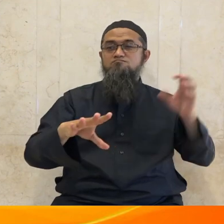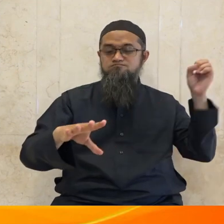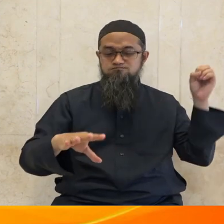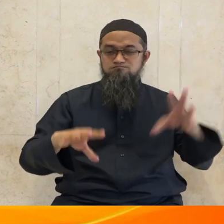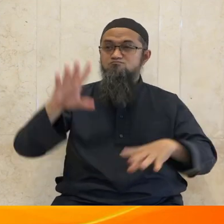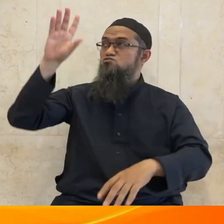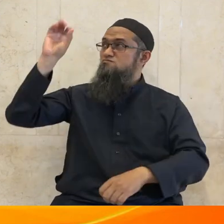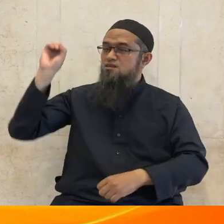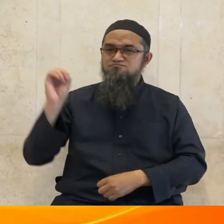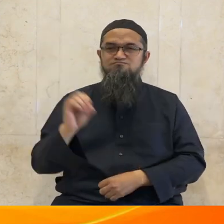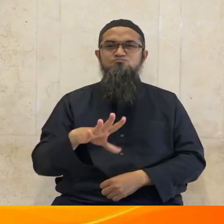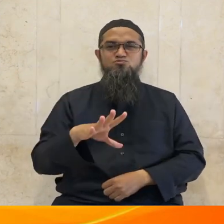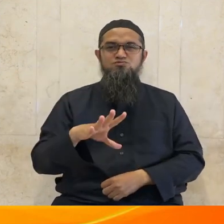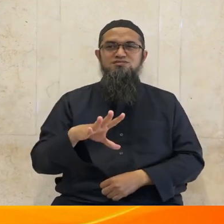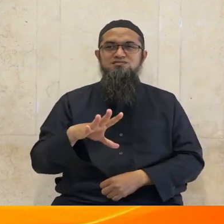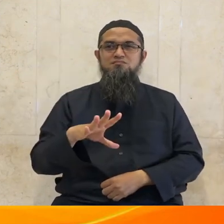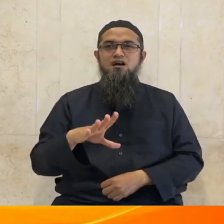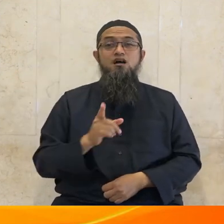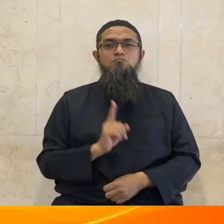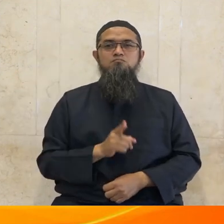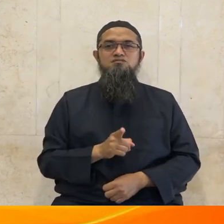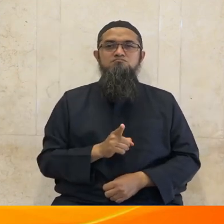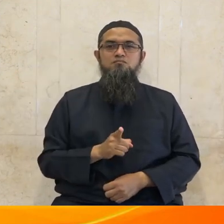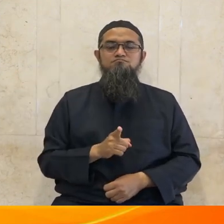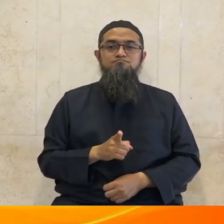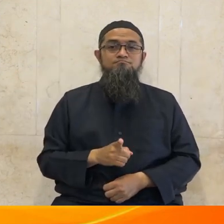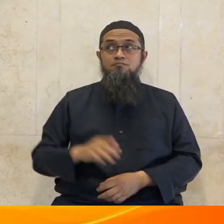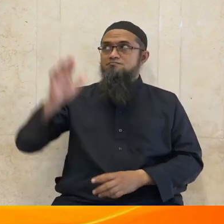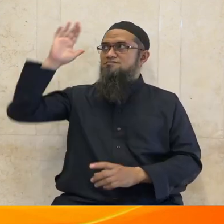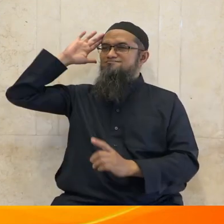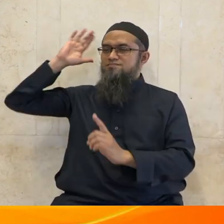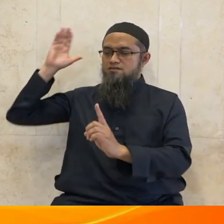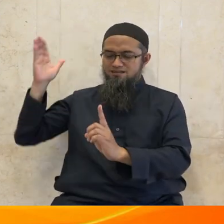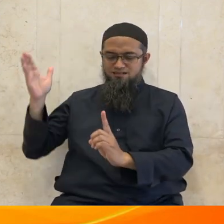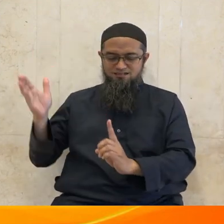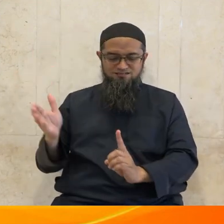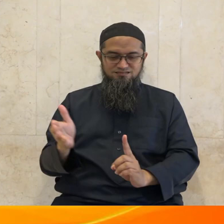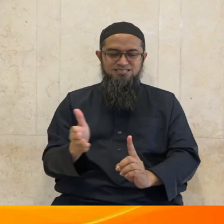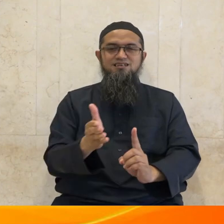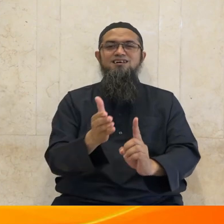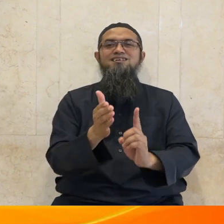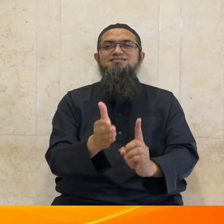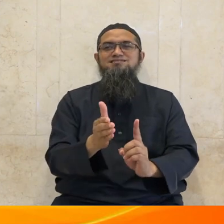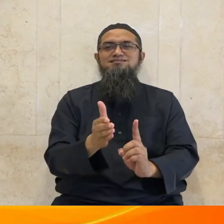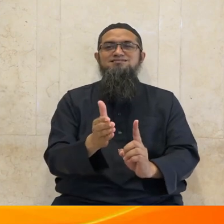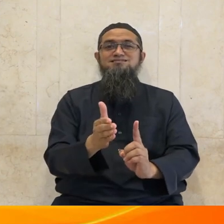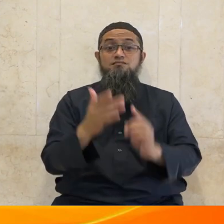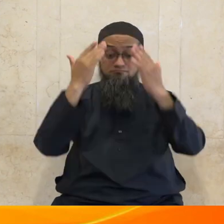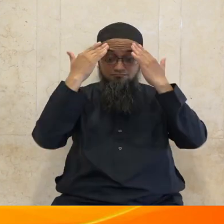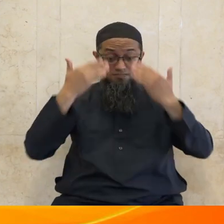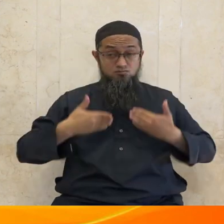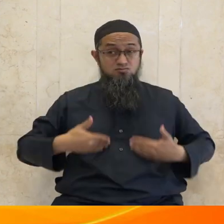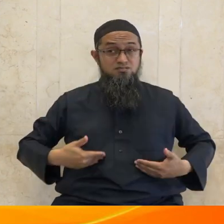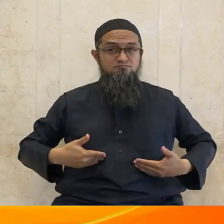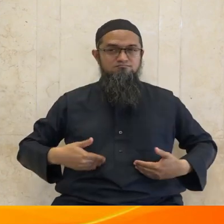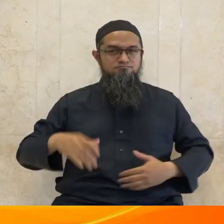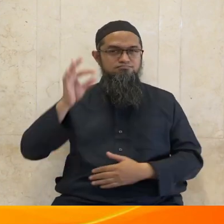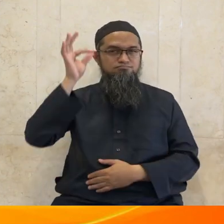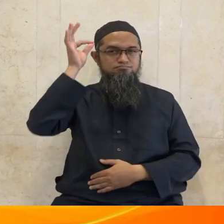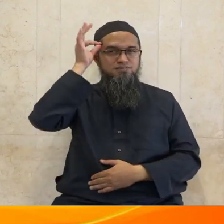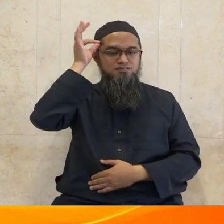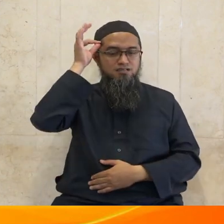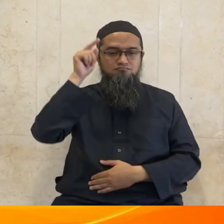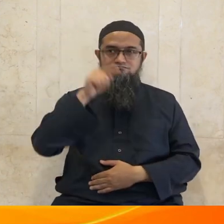mereka kembali ke jalan yang benar menurut Wahbah Az-Zuhaili dalam tafsirnya Al